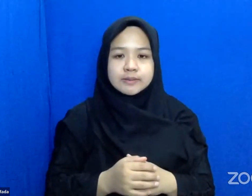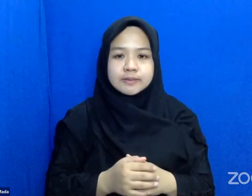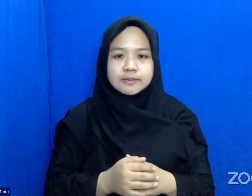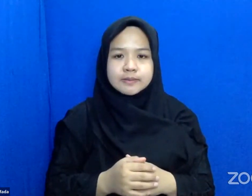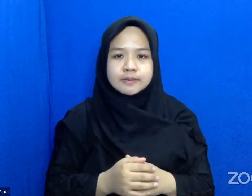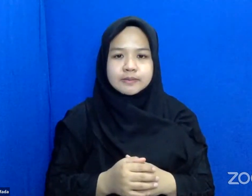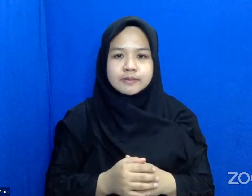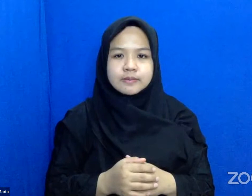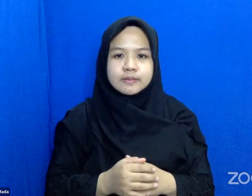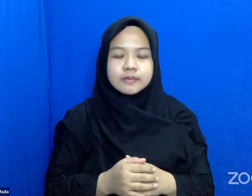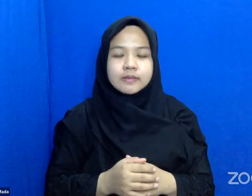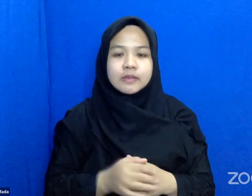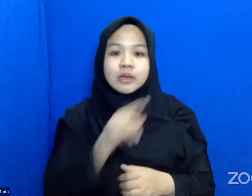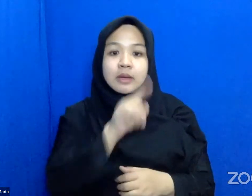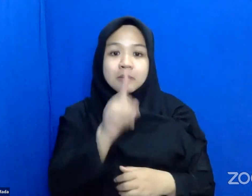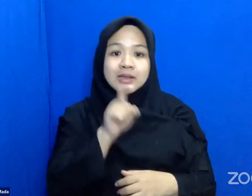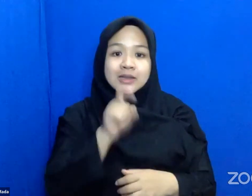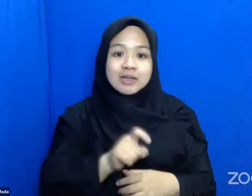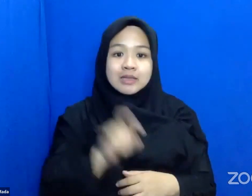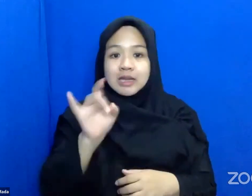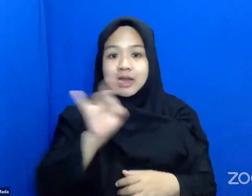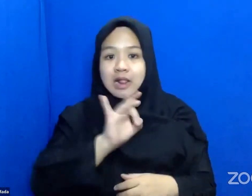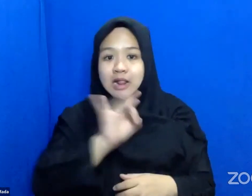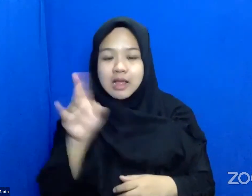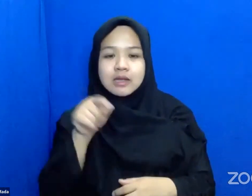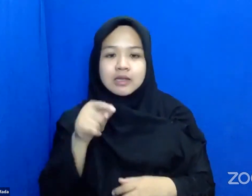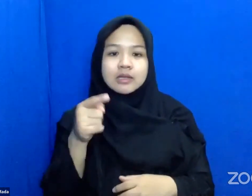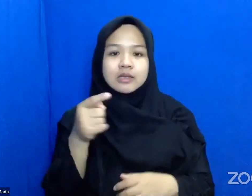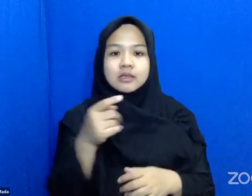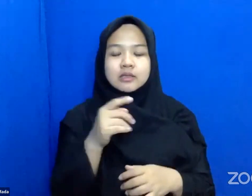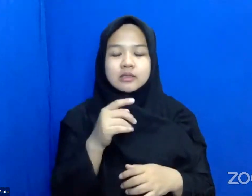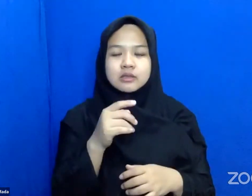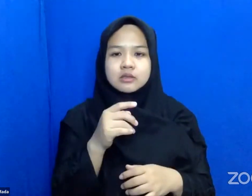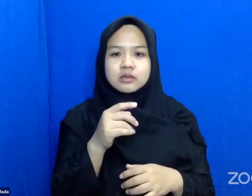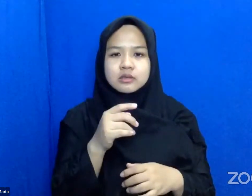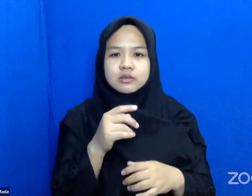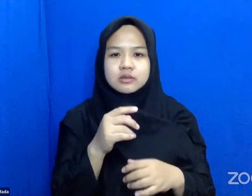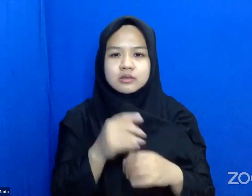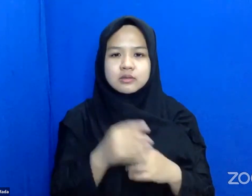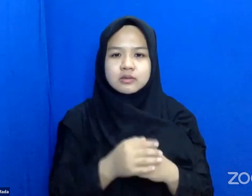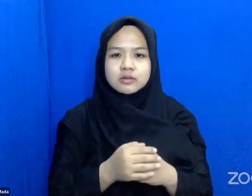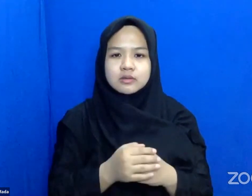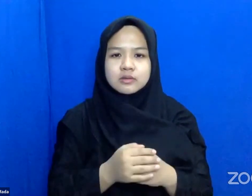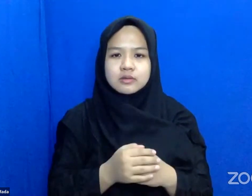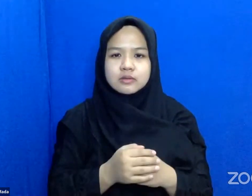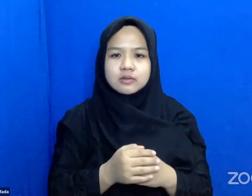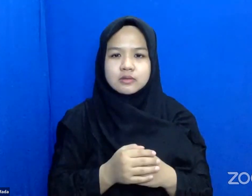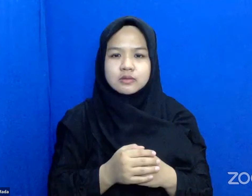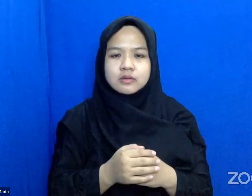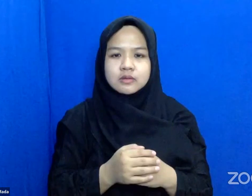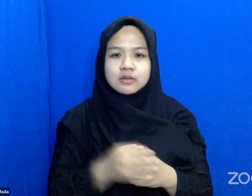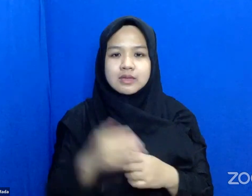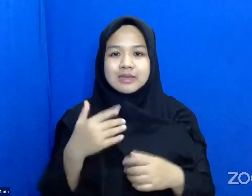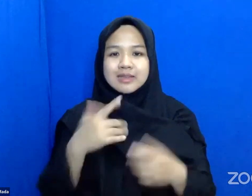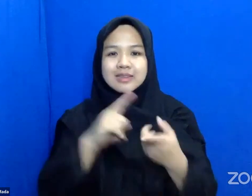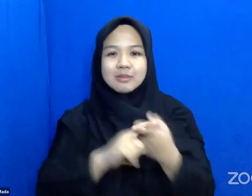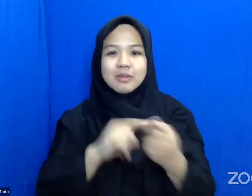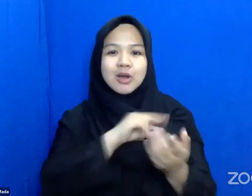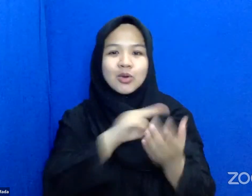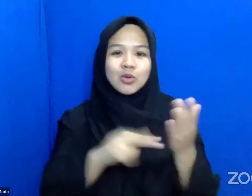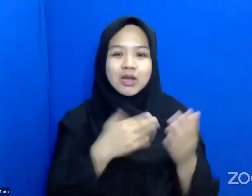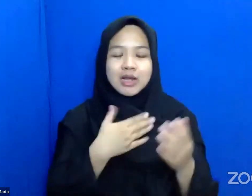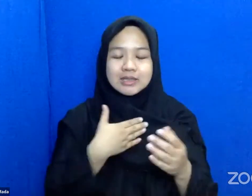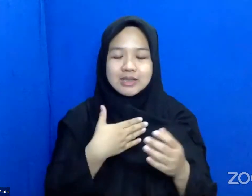Sementara Untuk Pertanyaan Yang Lain Ini Dari Mbak Fitroten Kebetulan Ini Teman kuliah Saya Halo